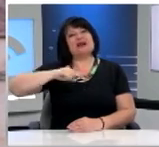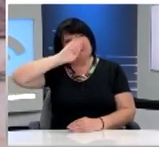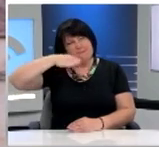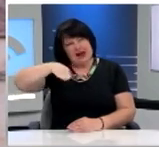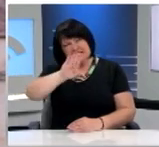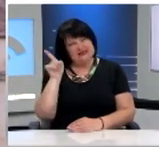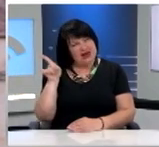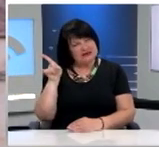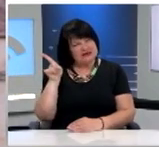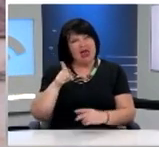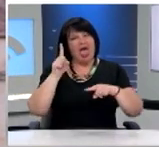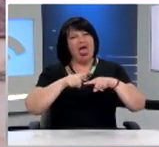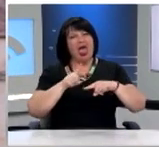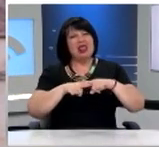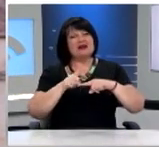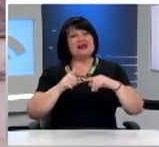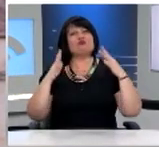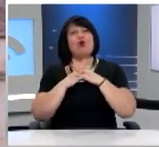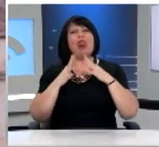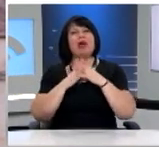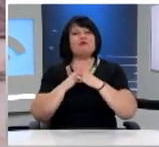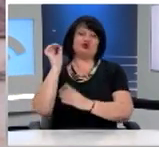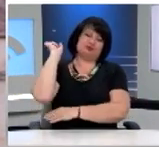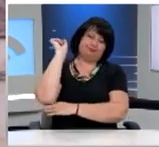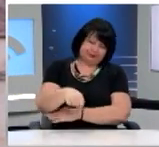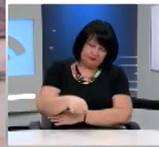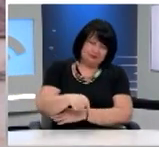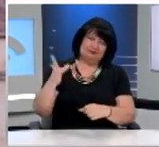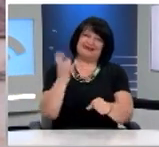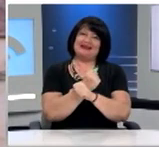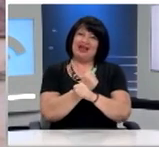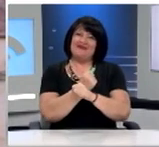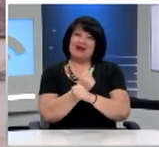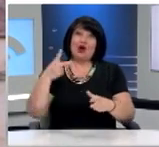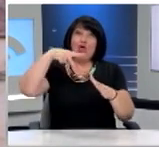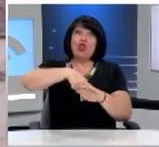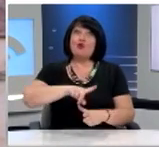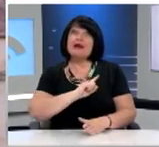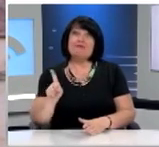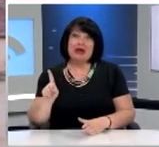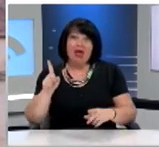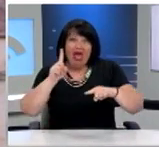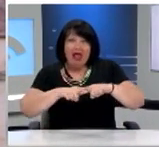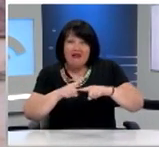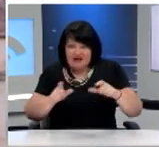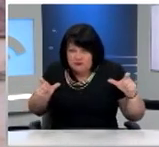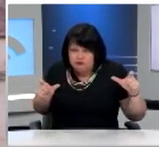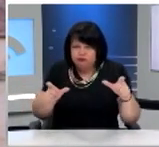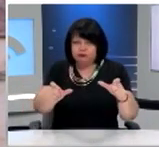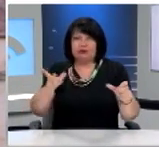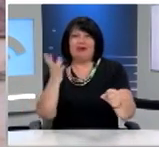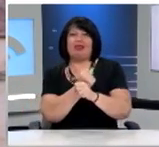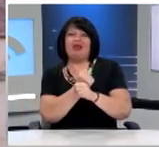ταρακούνημα που ένιωσαν από την απειλή της δουλείας Το οποίο ταρακούνημα